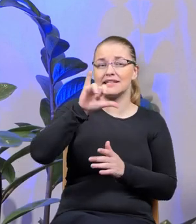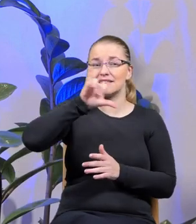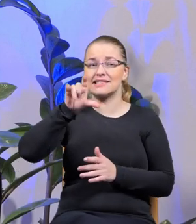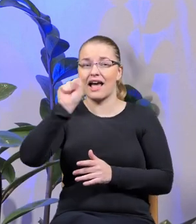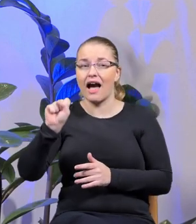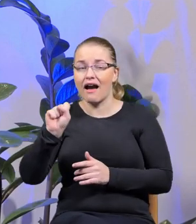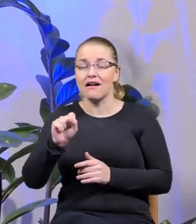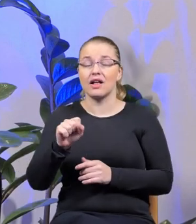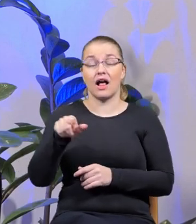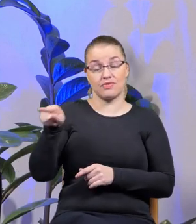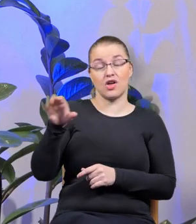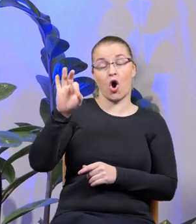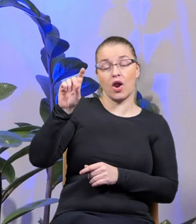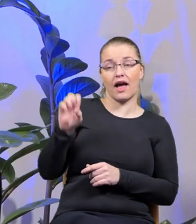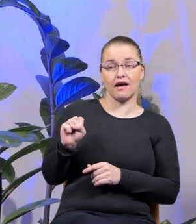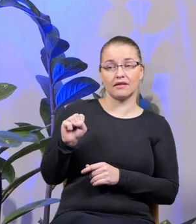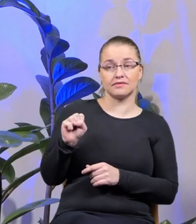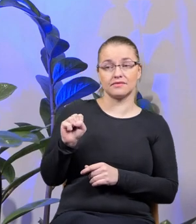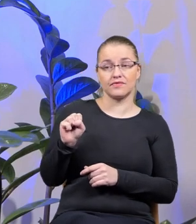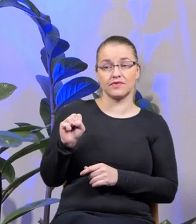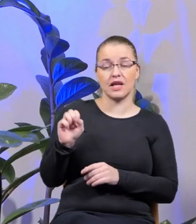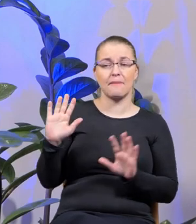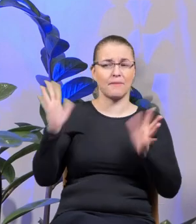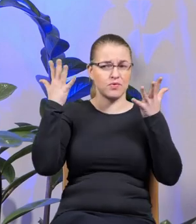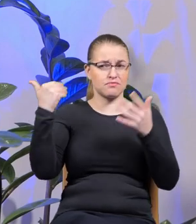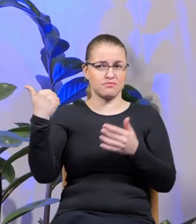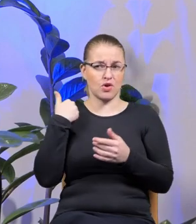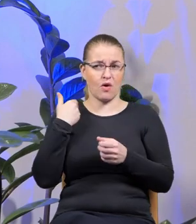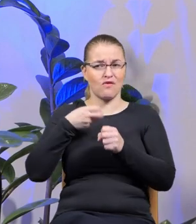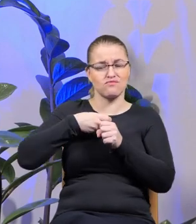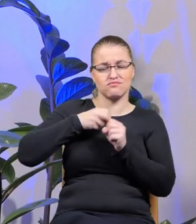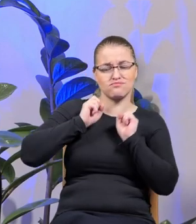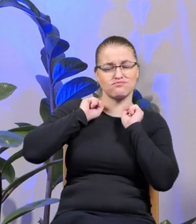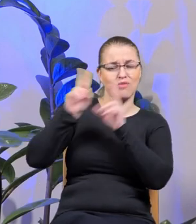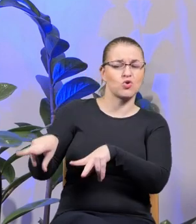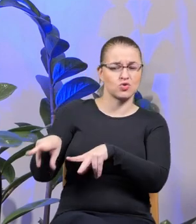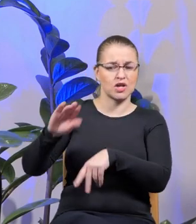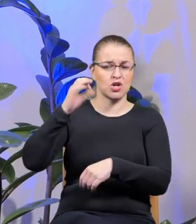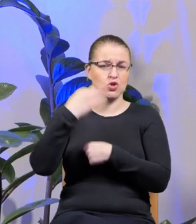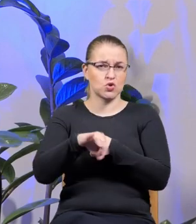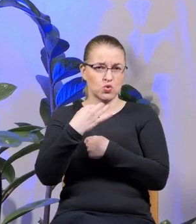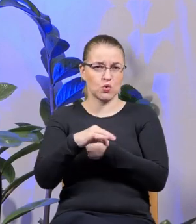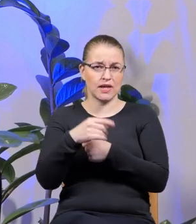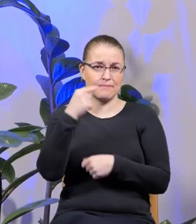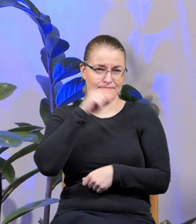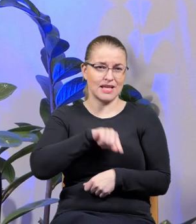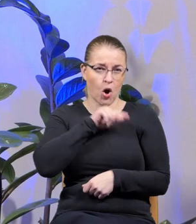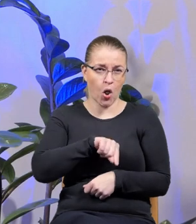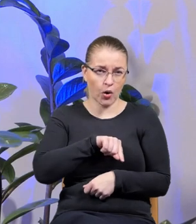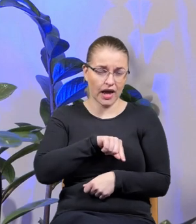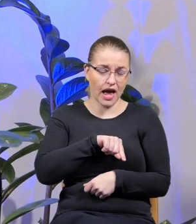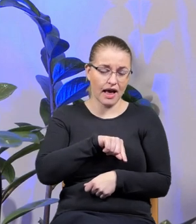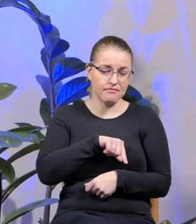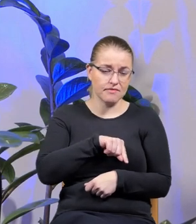Olgo, czy dla ciebie buntem było porzucenie psychologii na rzecz pisarstwa? Możecie